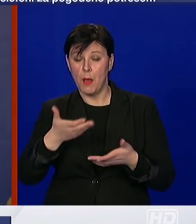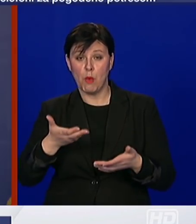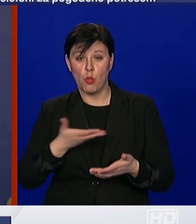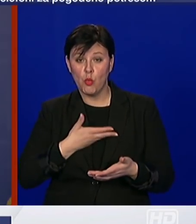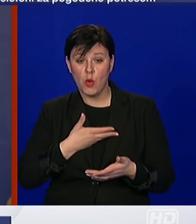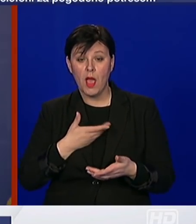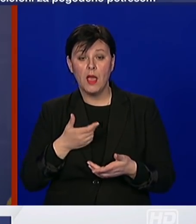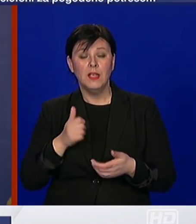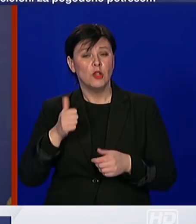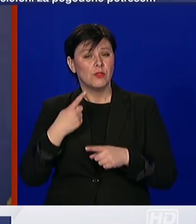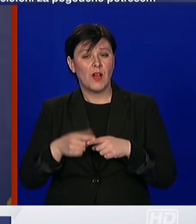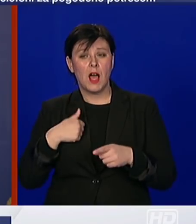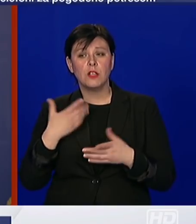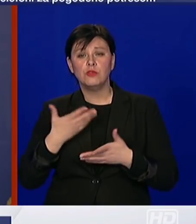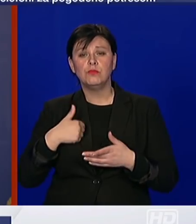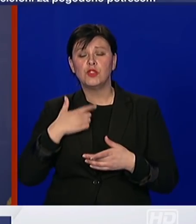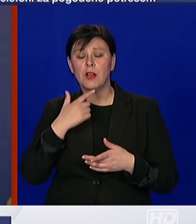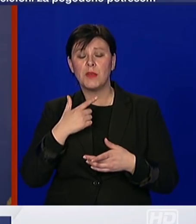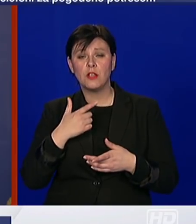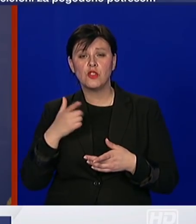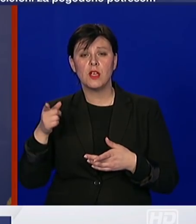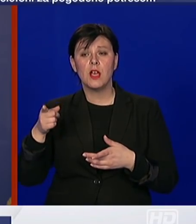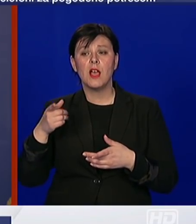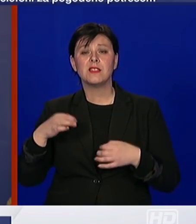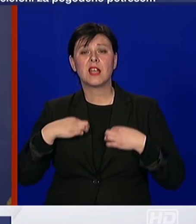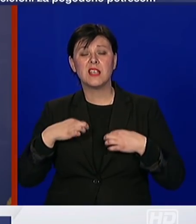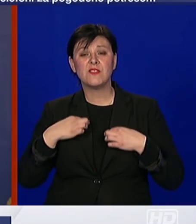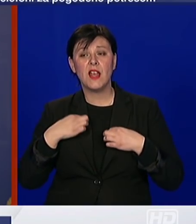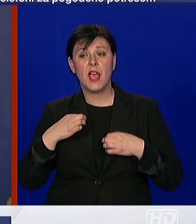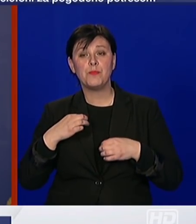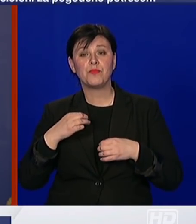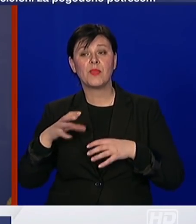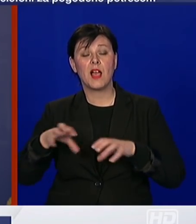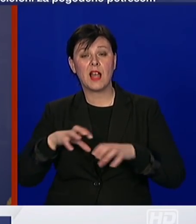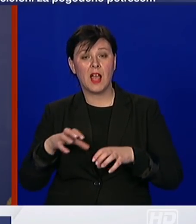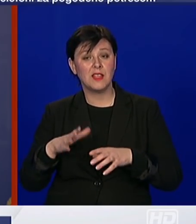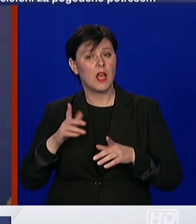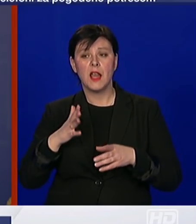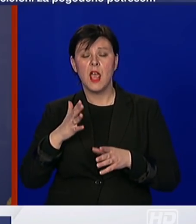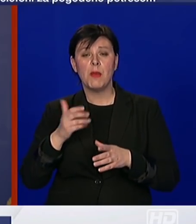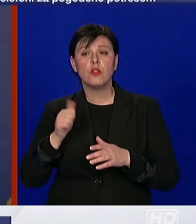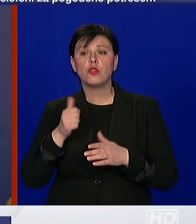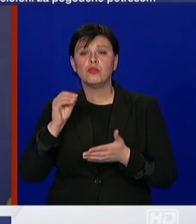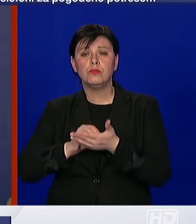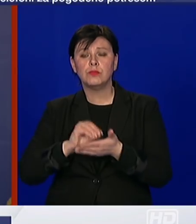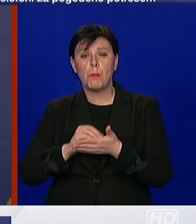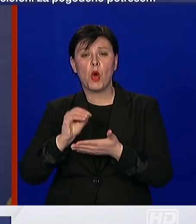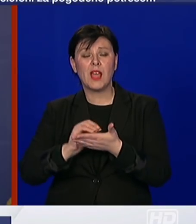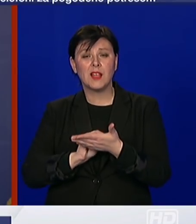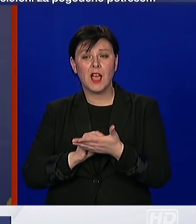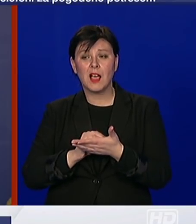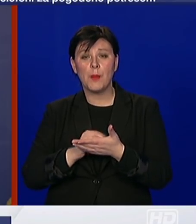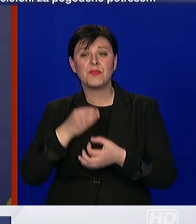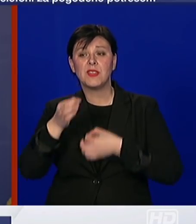dopuniti što je ministar rekao za zdravstvene djelatnike, dakle, nema još podataka, nema tih testova na tržištu